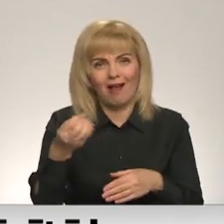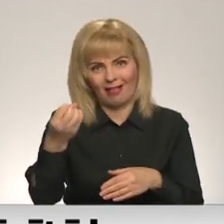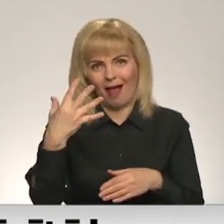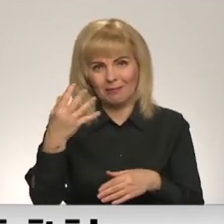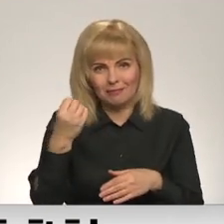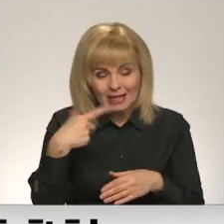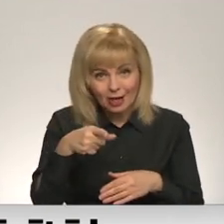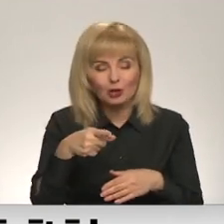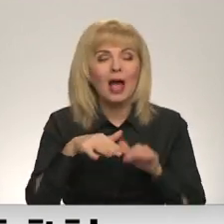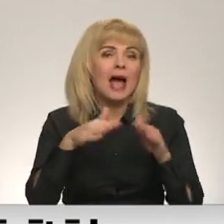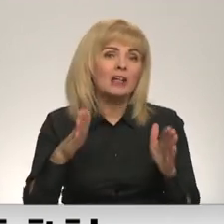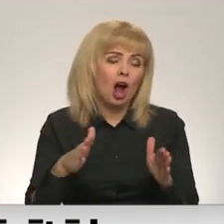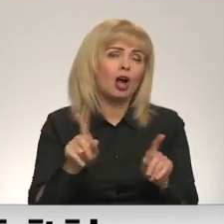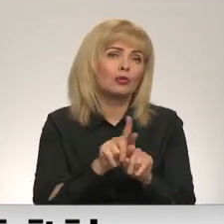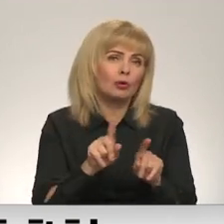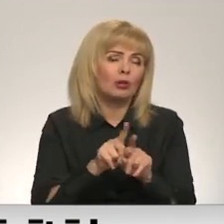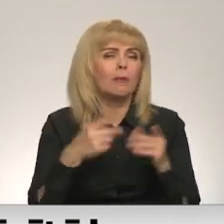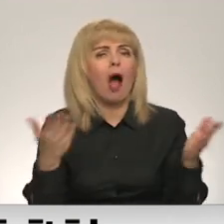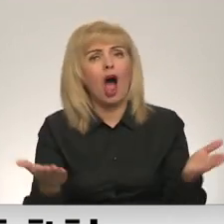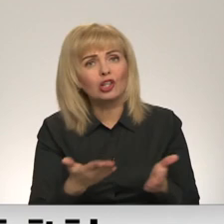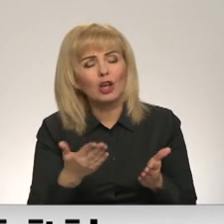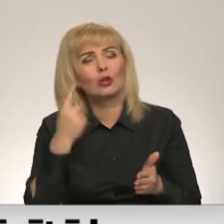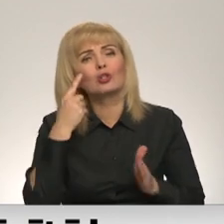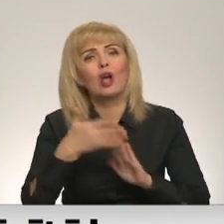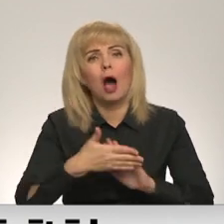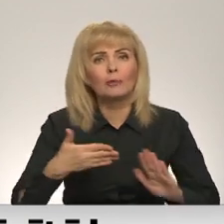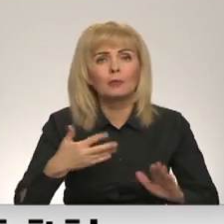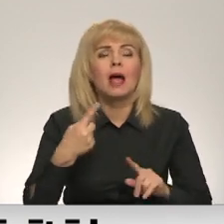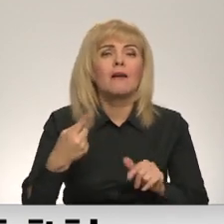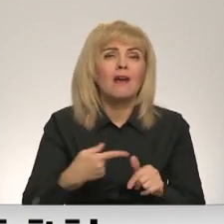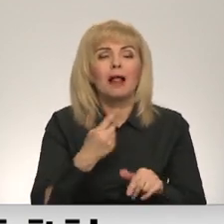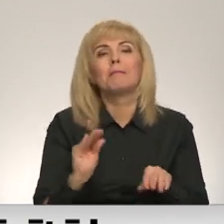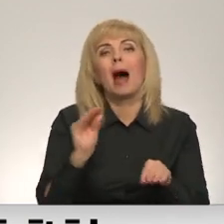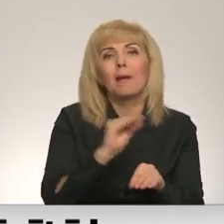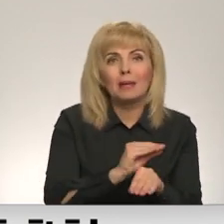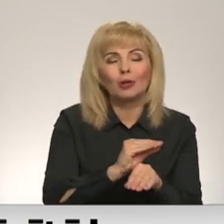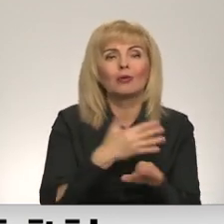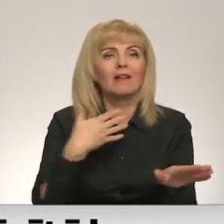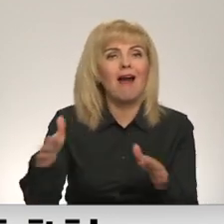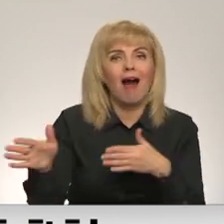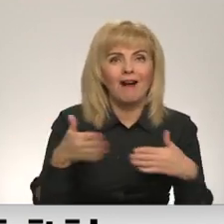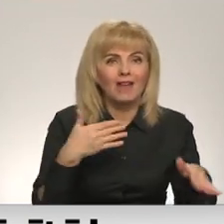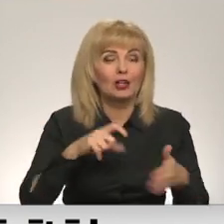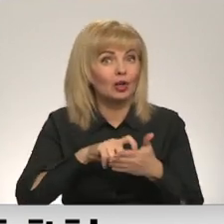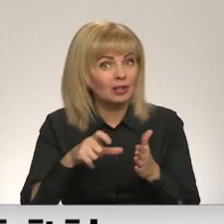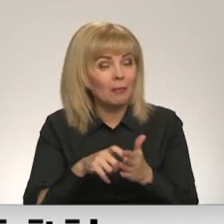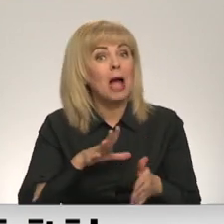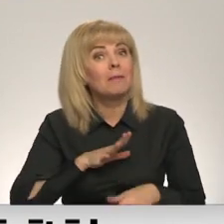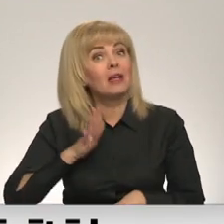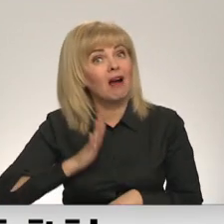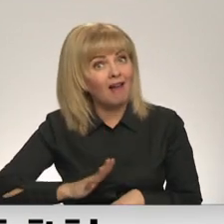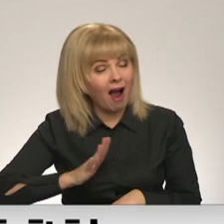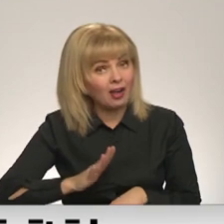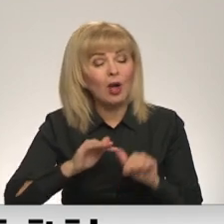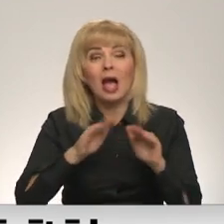šīs iekārtas mums atvieglos un sapratīsim, cik vēl papildus varbūt jāveidina mums telpas. Bija iecerēts, ka